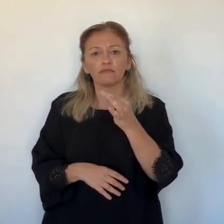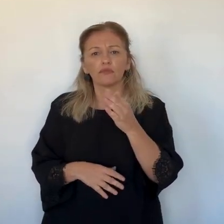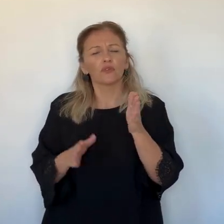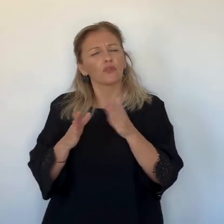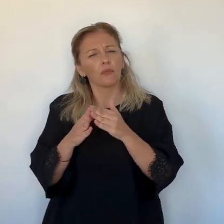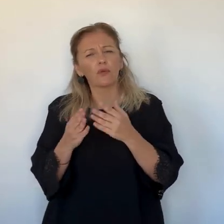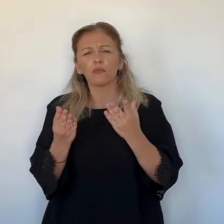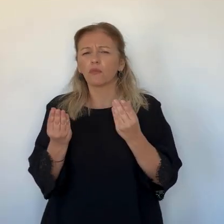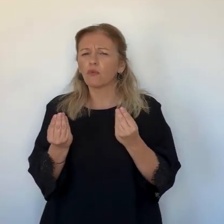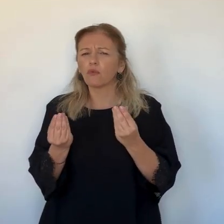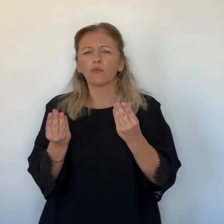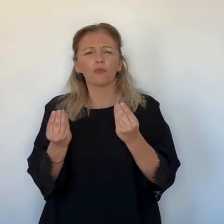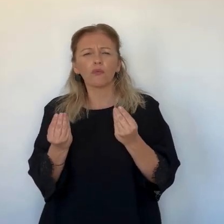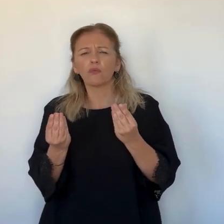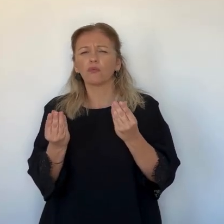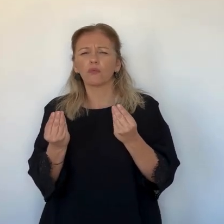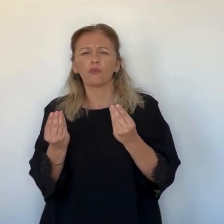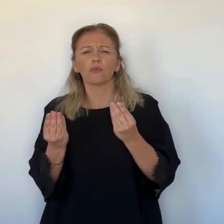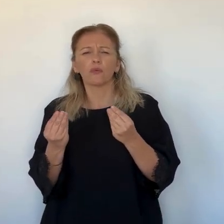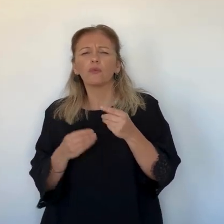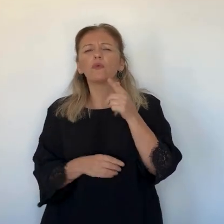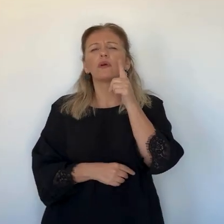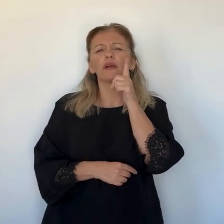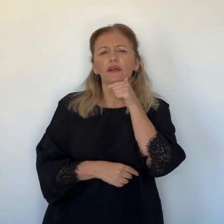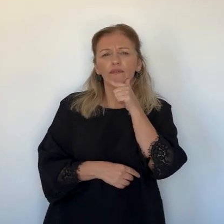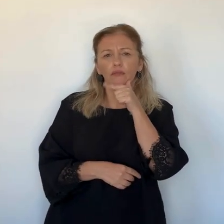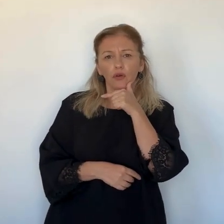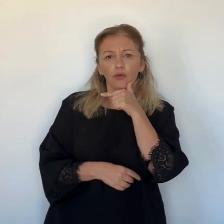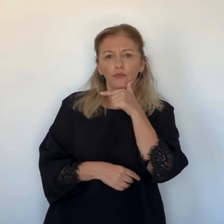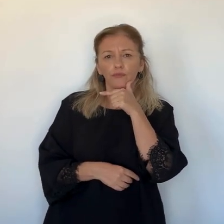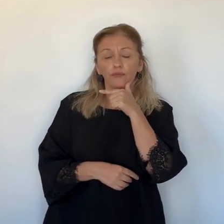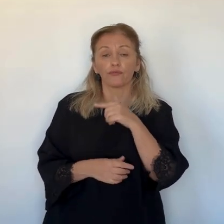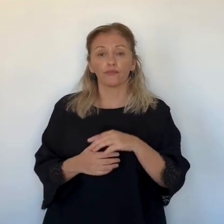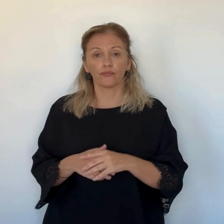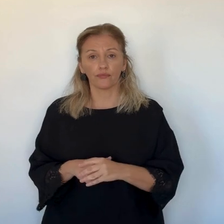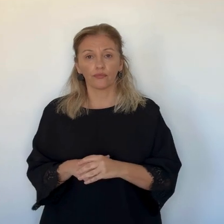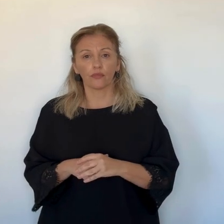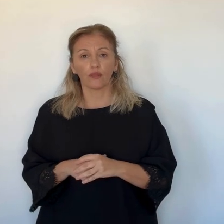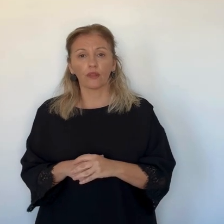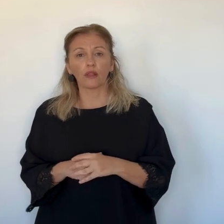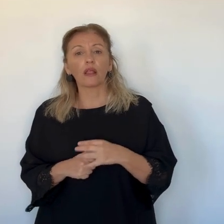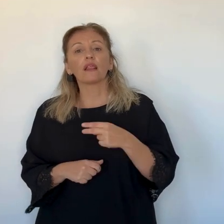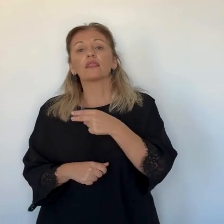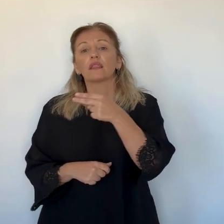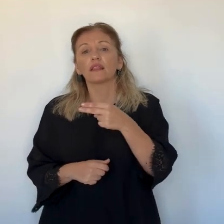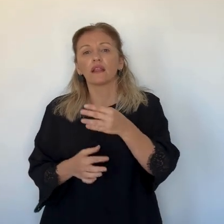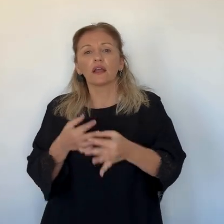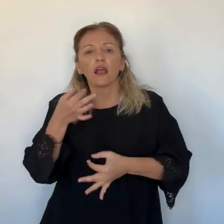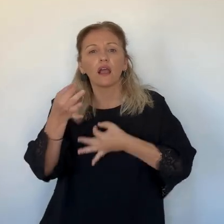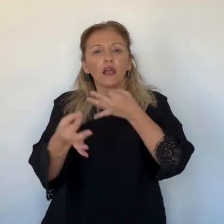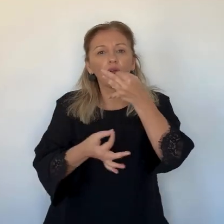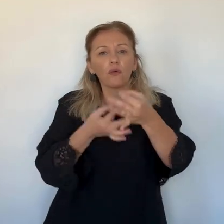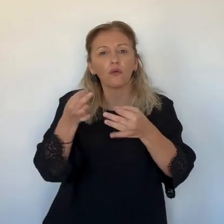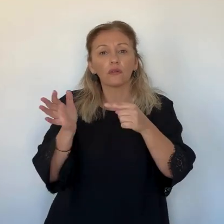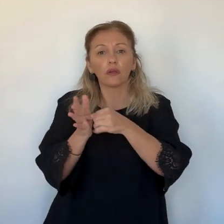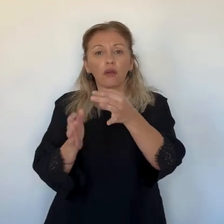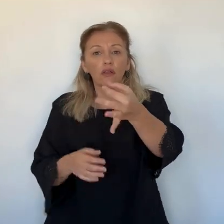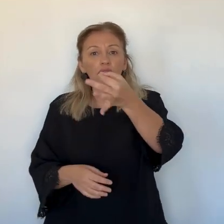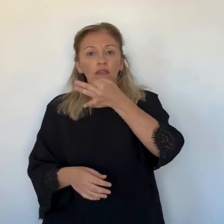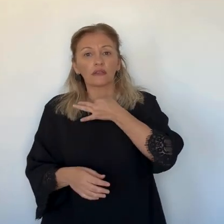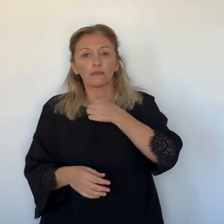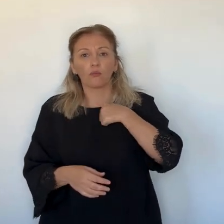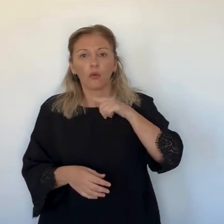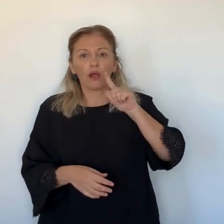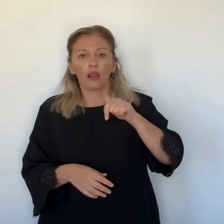encourageants. La glycémie de Nathalie reste dans une bonne fourchette dans 86% du temps. Mais pour y parvenir, des efforts